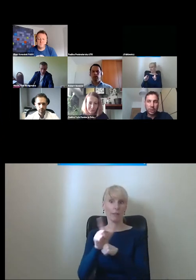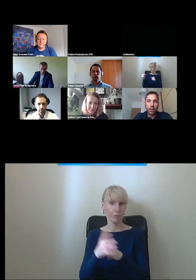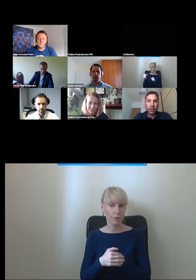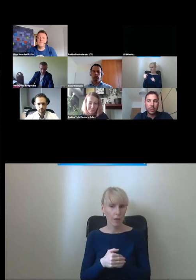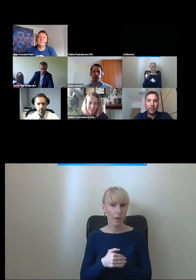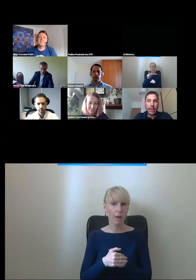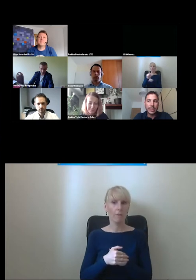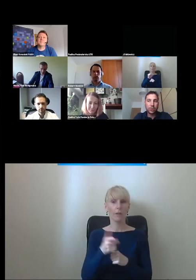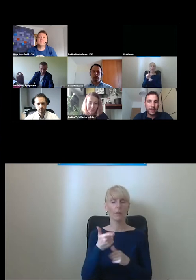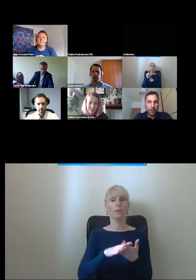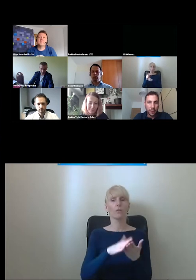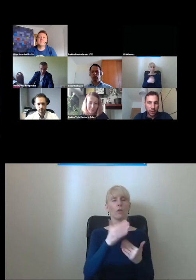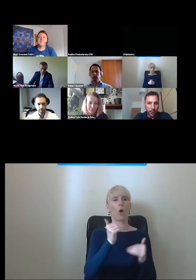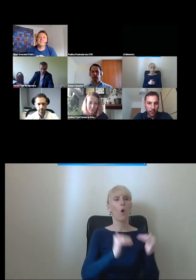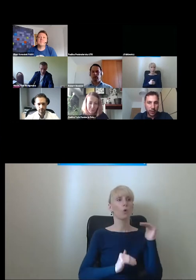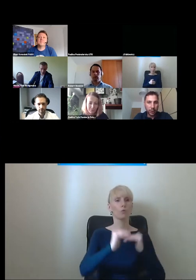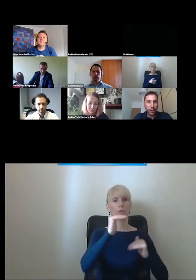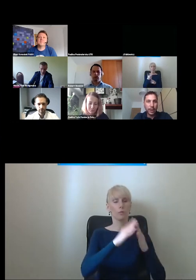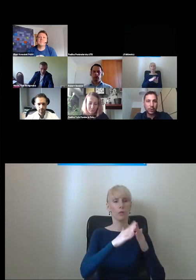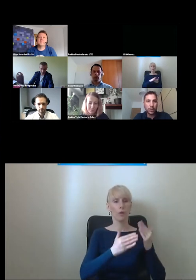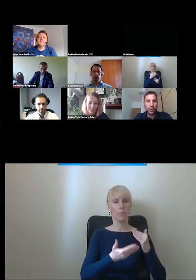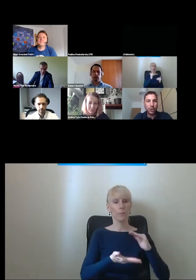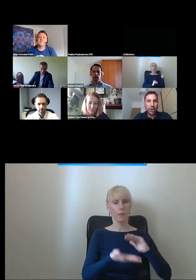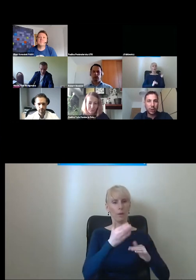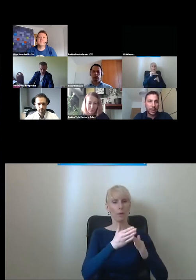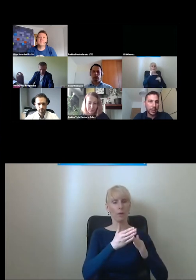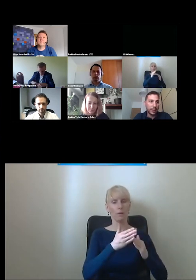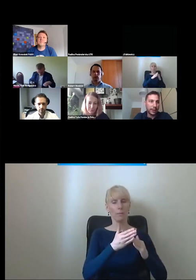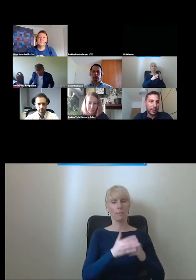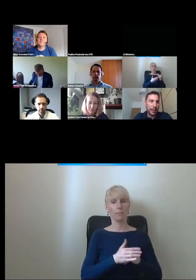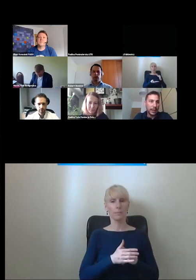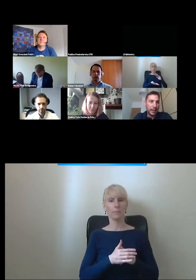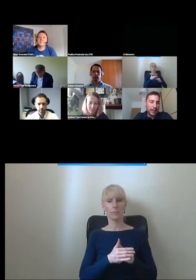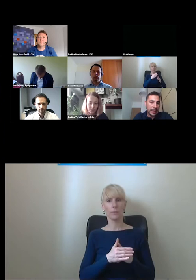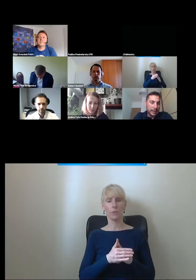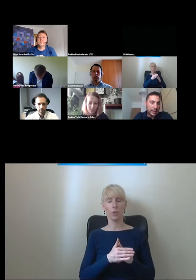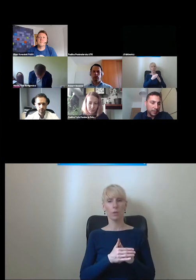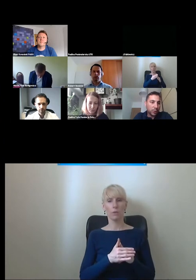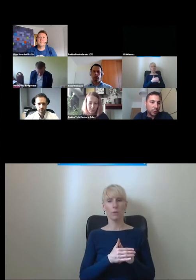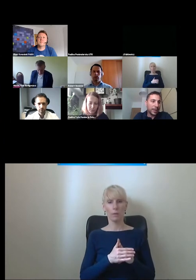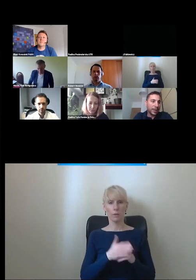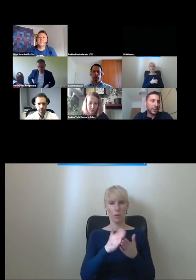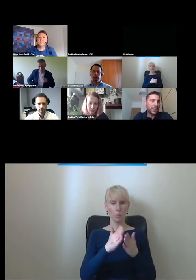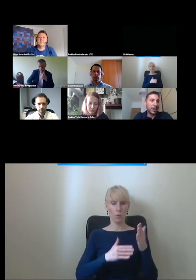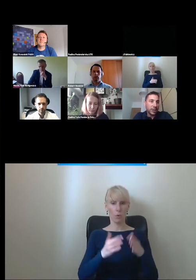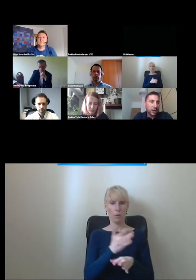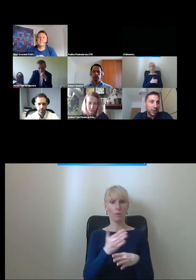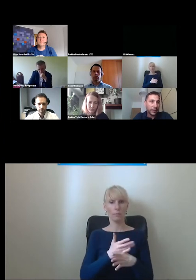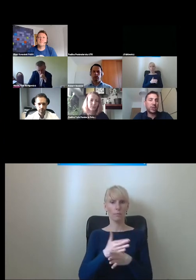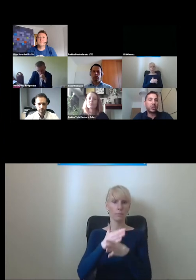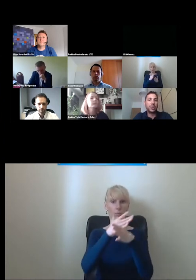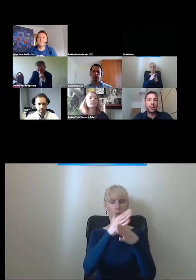koszty dwunastu dźwigów osobowych, które mają służę jako alternatywa dla poruszania się